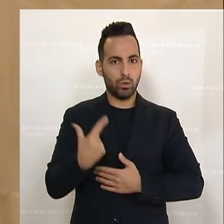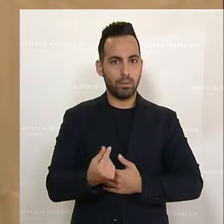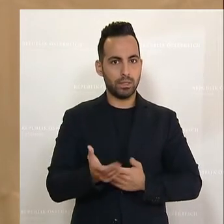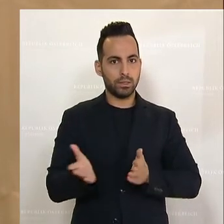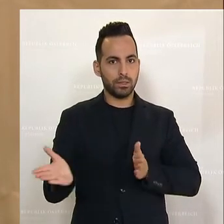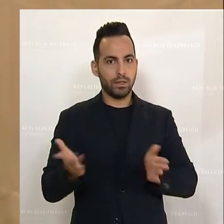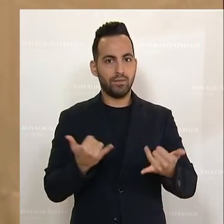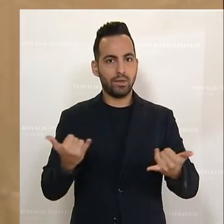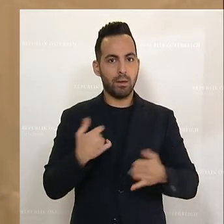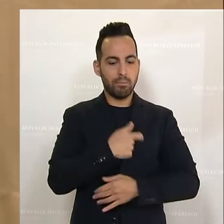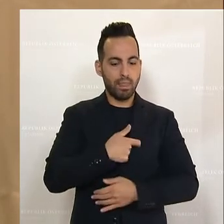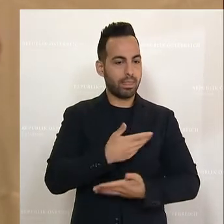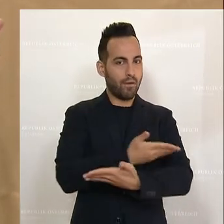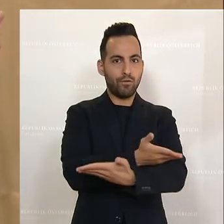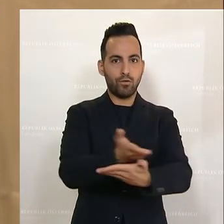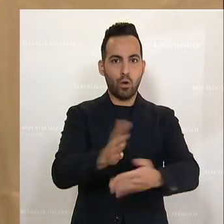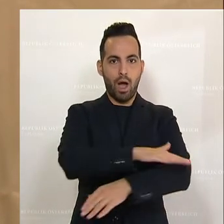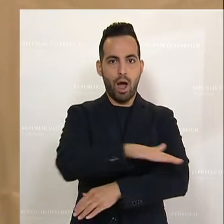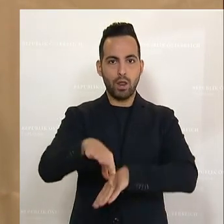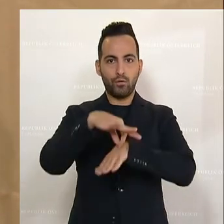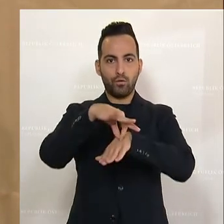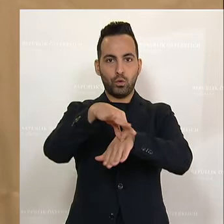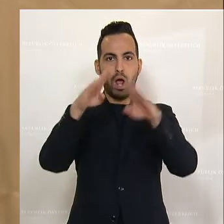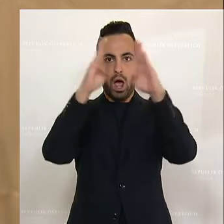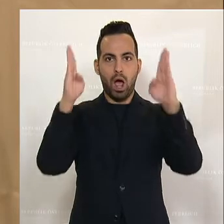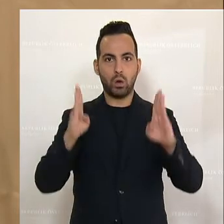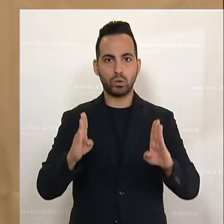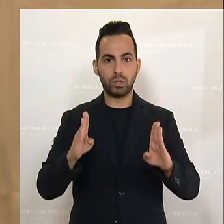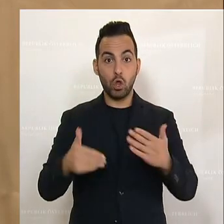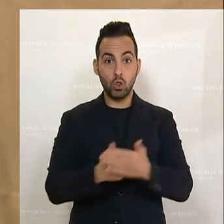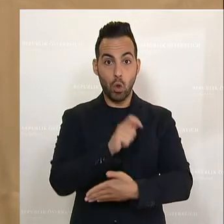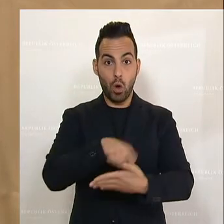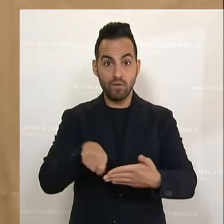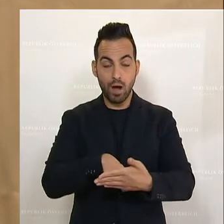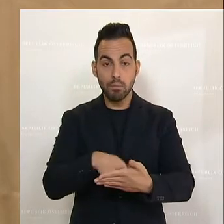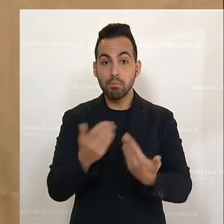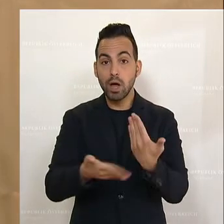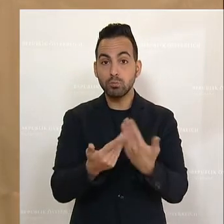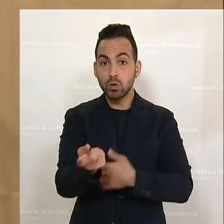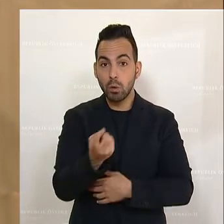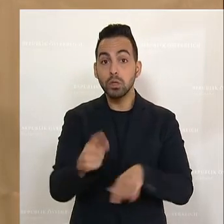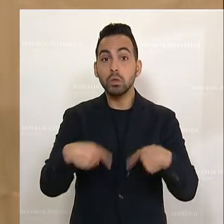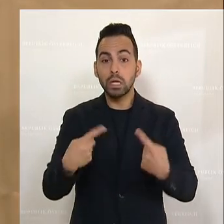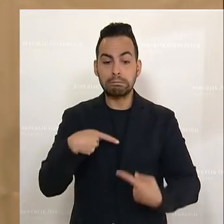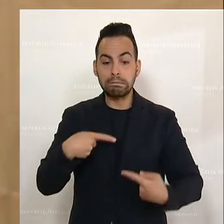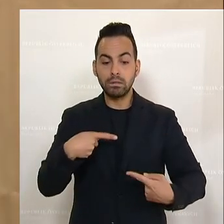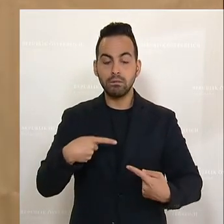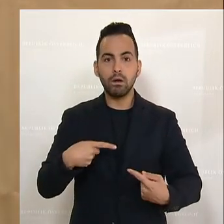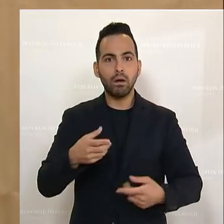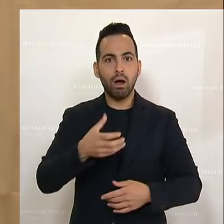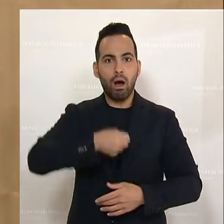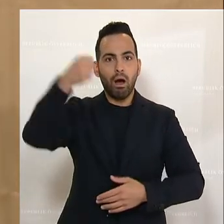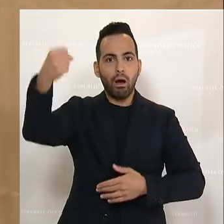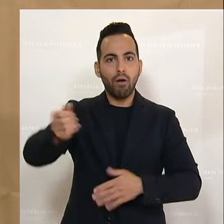überparteilichen Führung dieses Hauses. Und eine Neuwahl könnte ihn auch aus diesem Konflikt befreien und damit würde die ÖVP